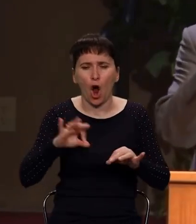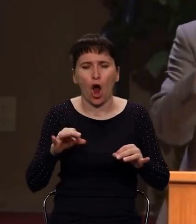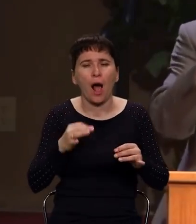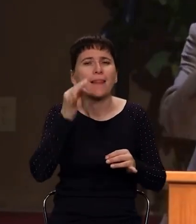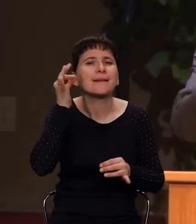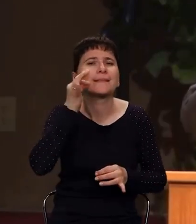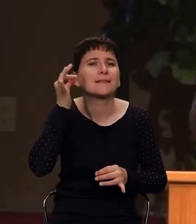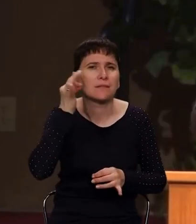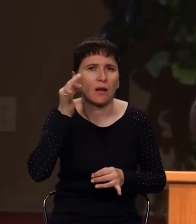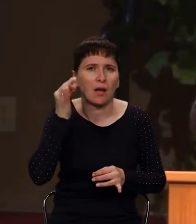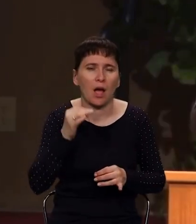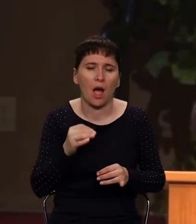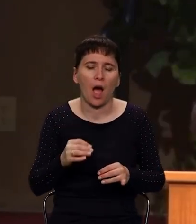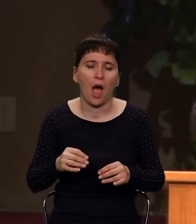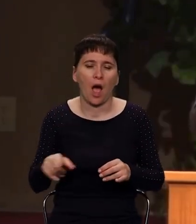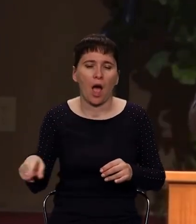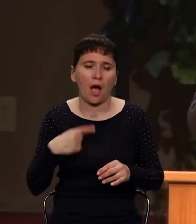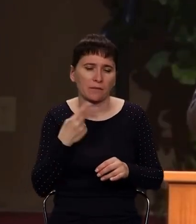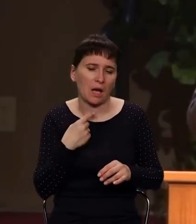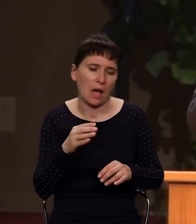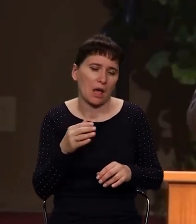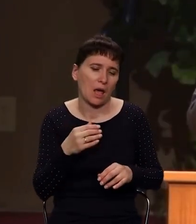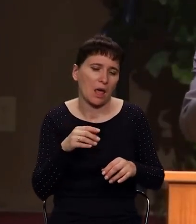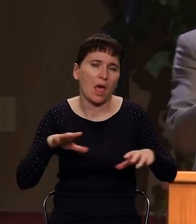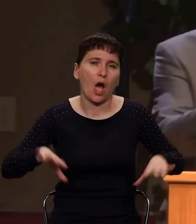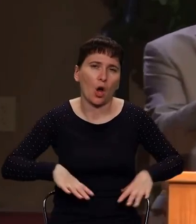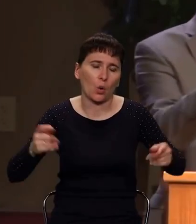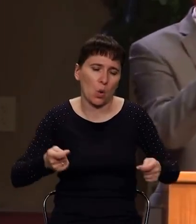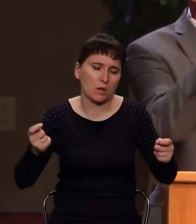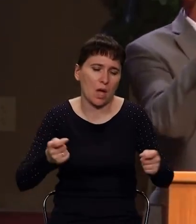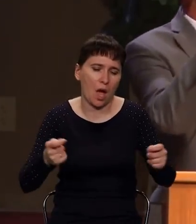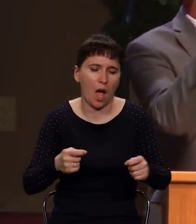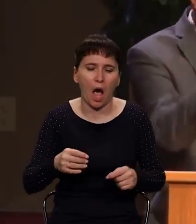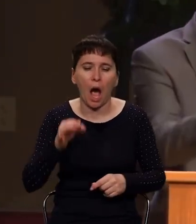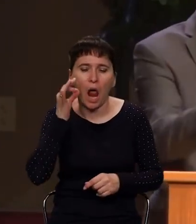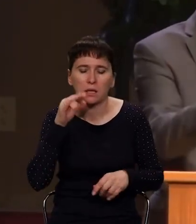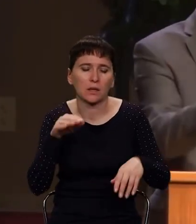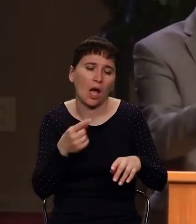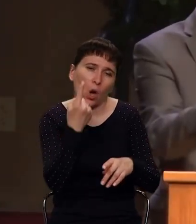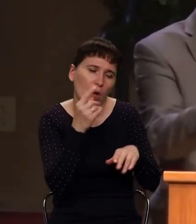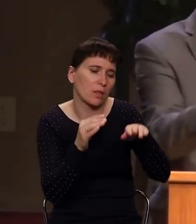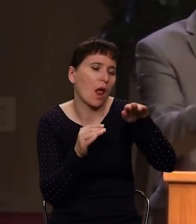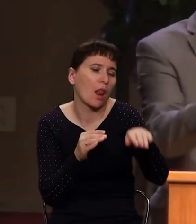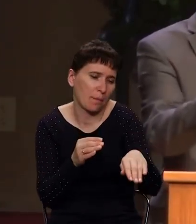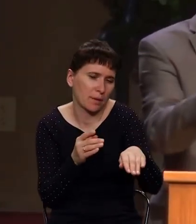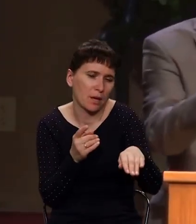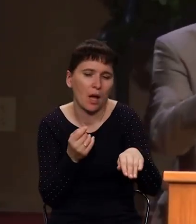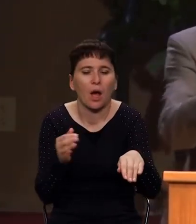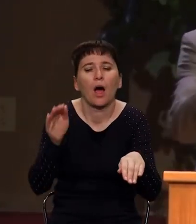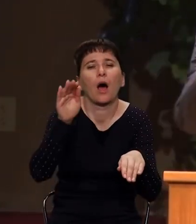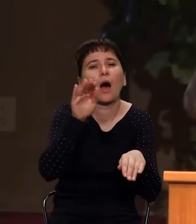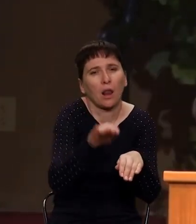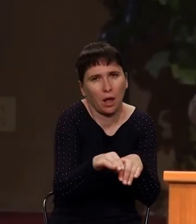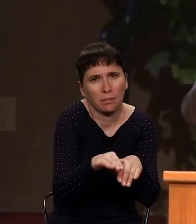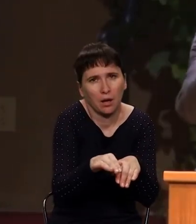знаешь, а можно еще одну лапку положить туда? А потом можно и еще одну лапку положить. И в конце